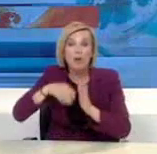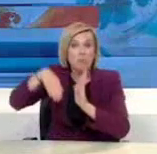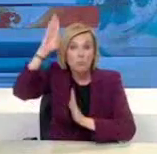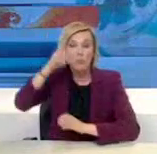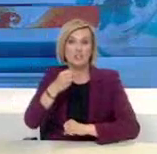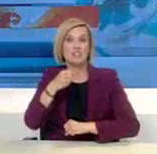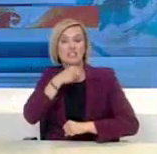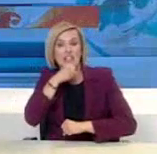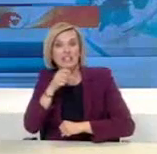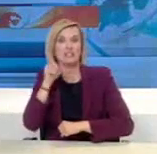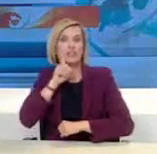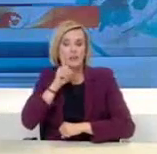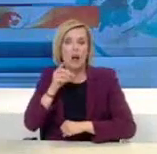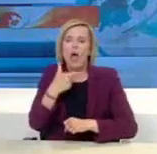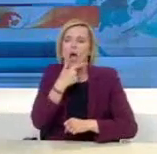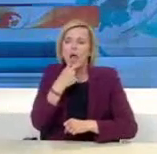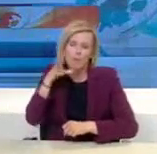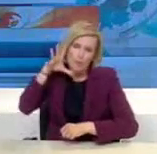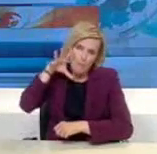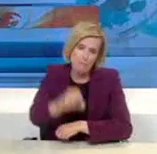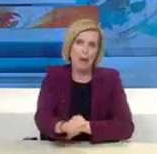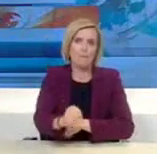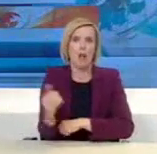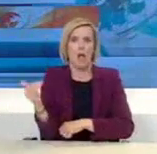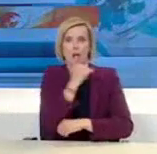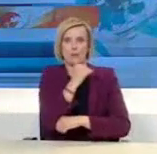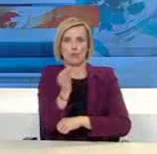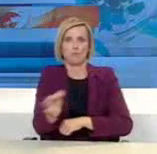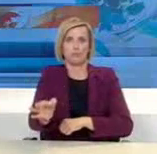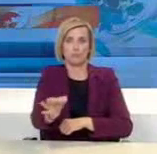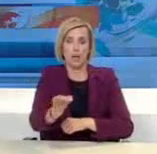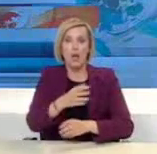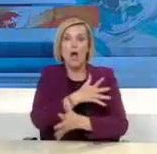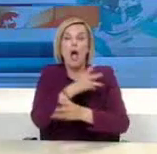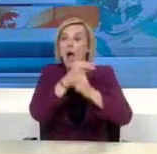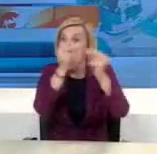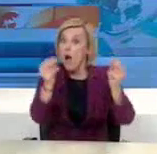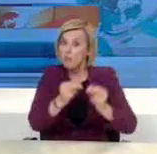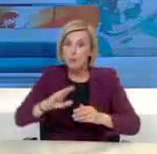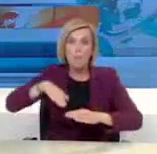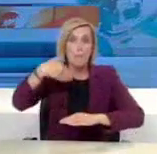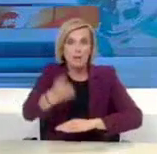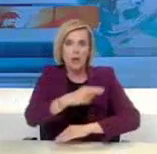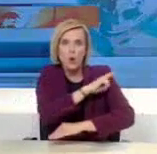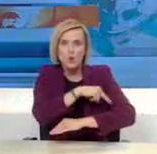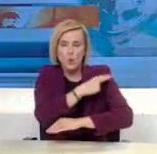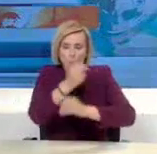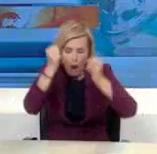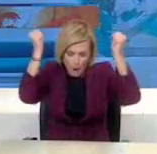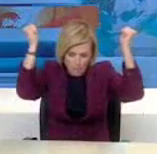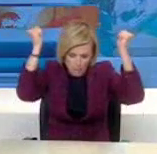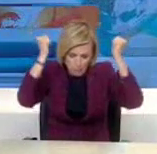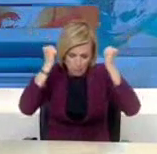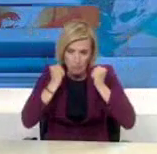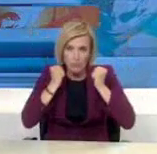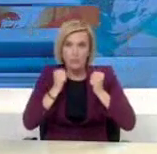υγείας που καλείται να παρέχει ταυτόχρονη νοσηλεία σε ένα πολύ μεγάλο αριθμό νοσούντων. Η κατάσταση που αντιμετωπίζουν τα νοσοκομεία